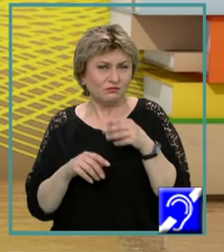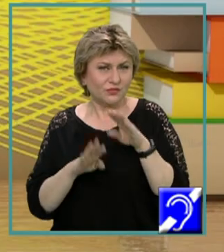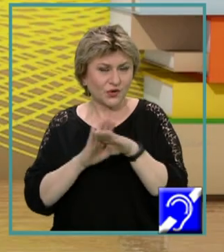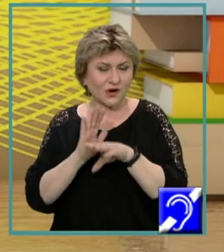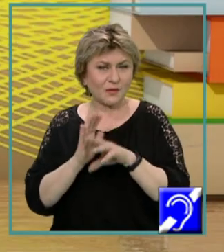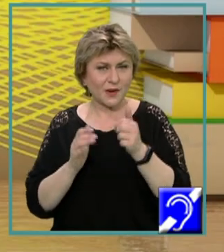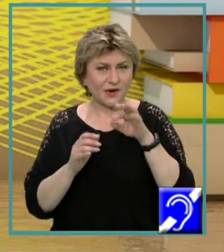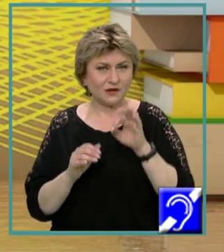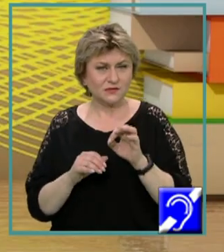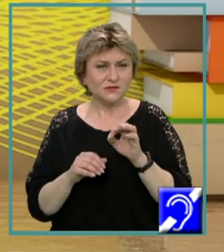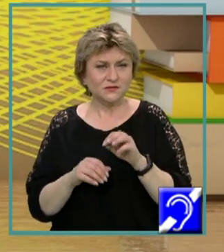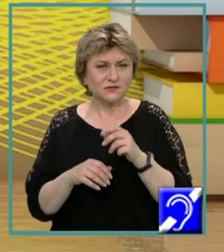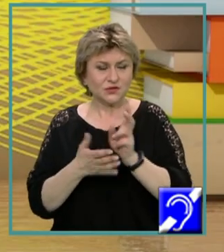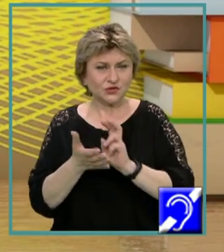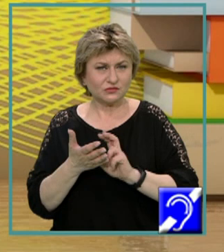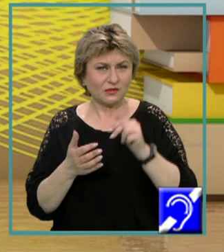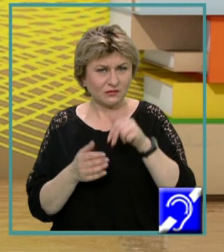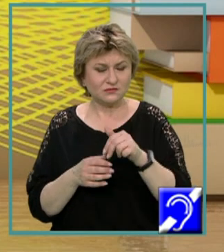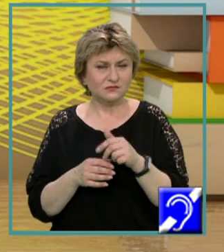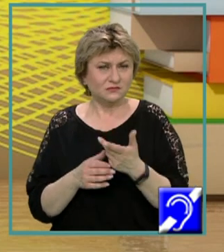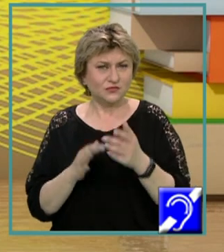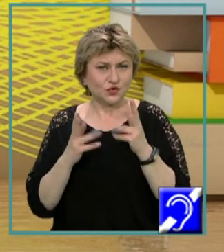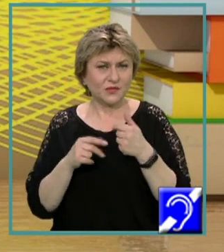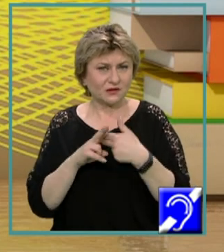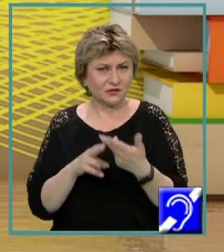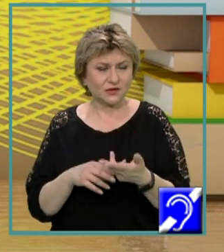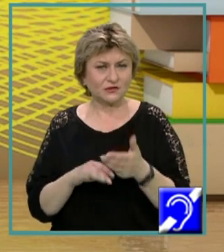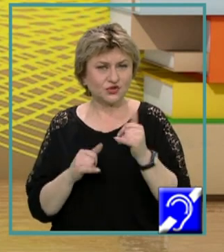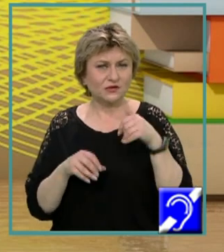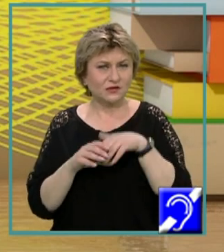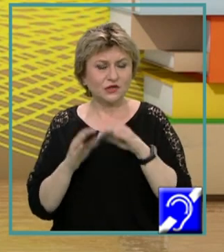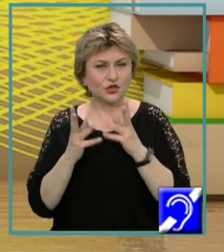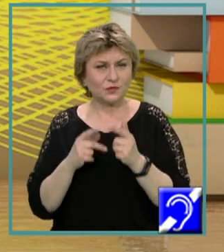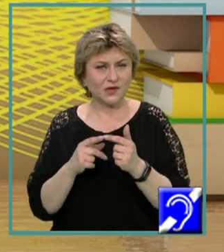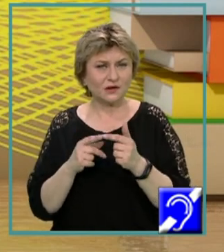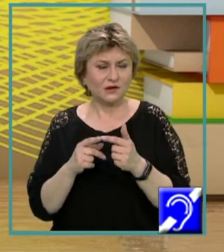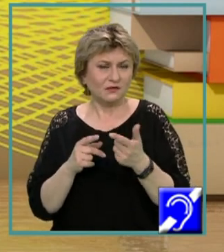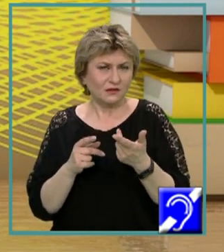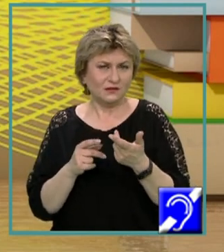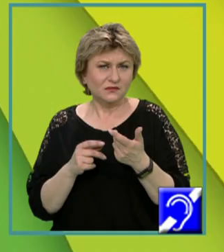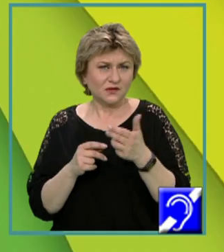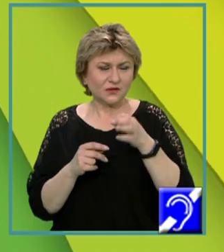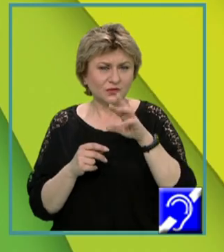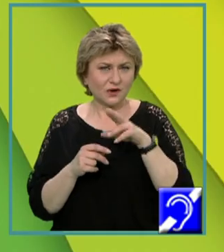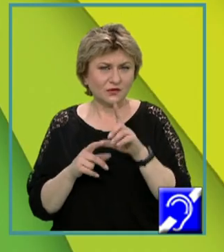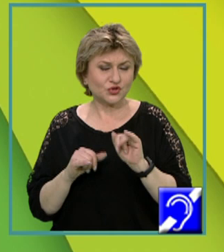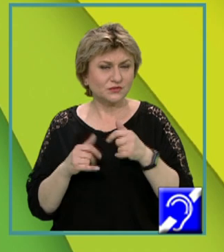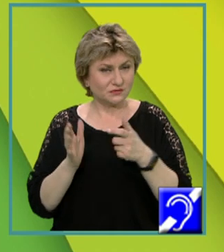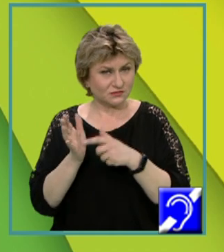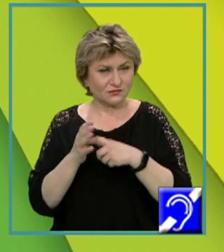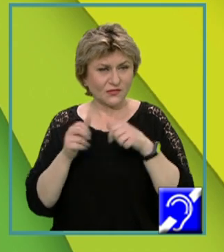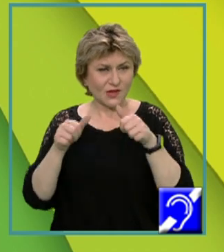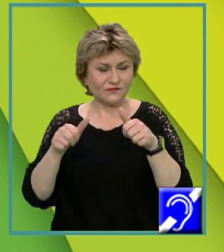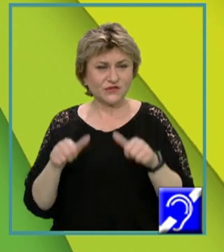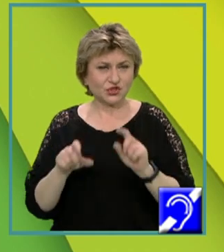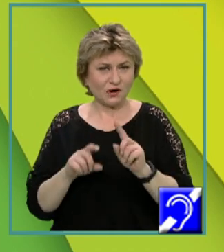Se citește N, un număr natural nenul, și apoi N numere naturale nenule, și se cere afișarea celui mai mic